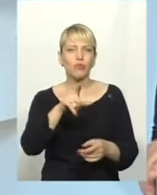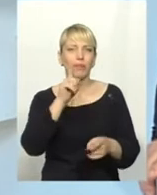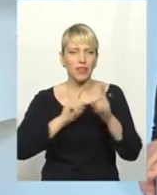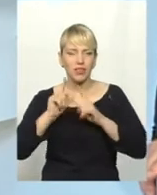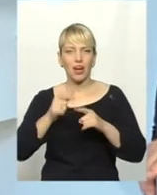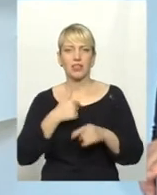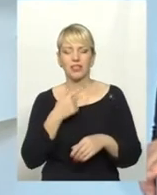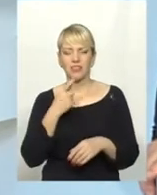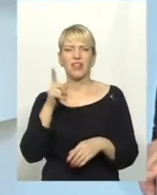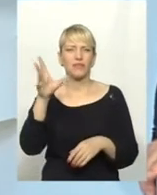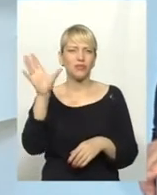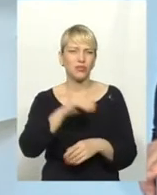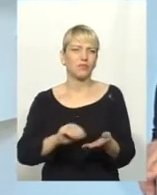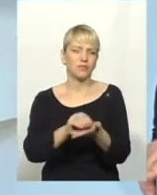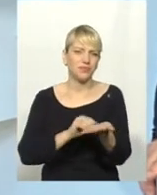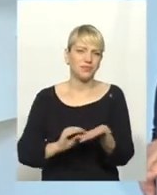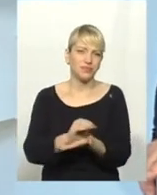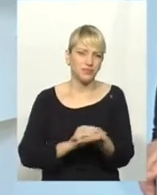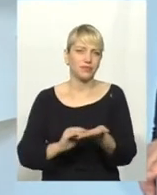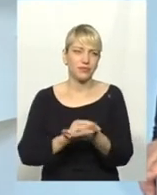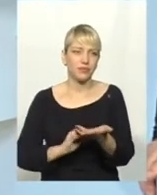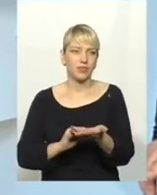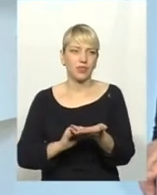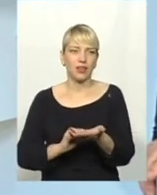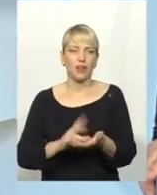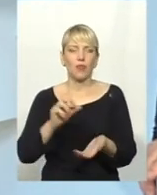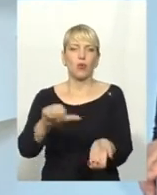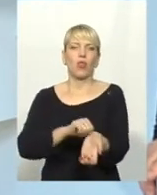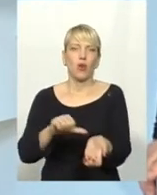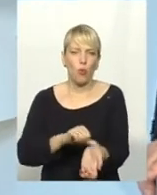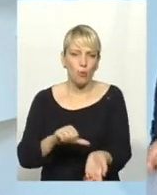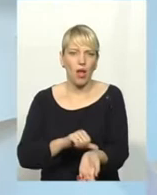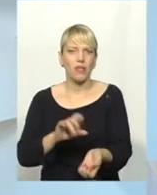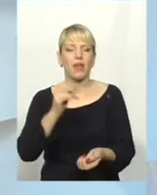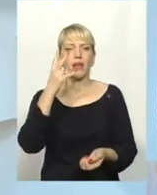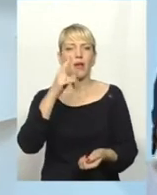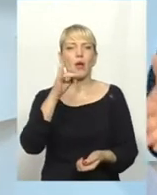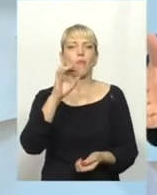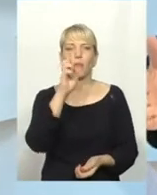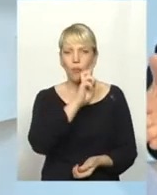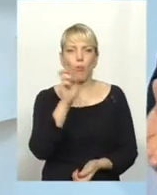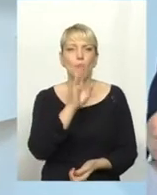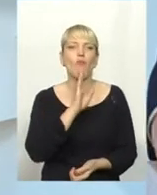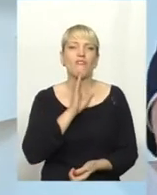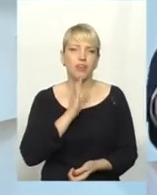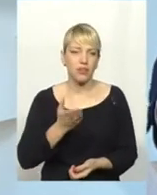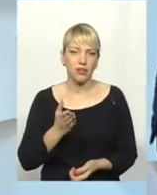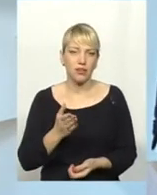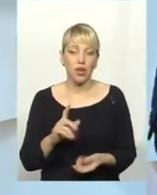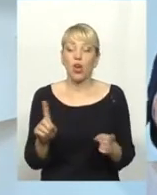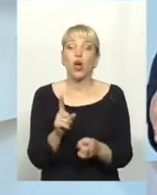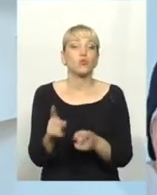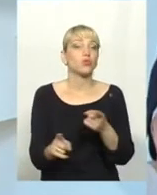ступі, проповій і наркоманів. Тому давно все змінилось. В зоні ризику